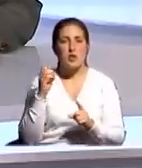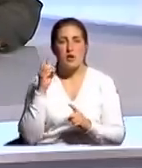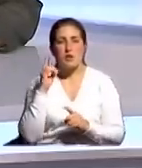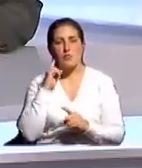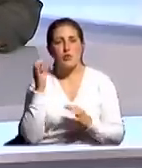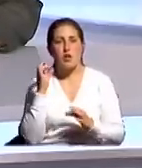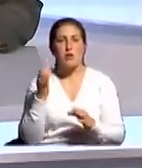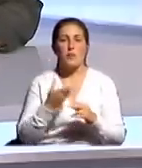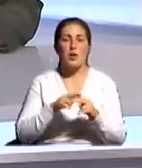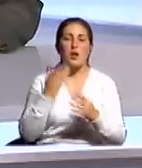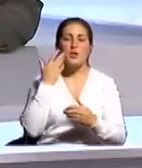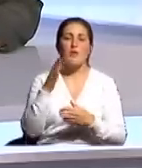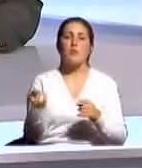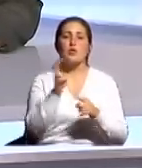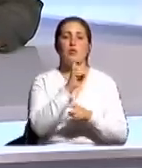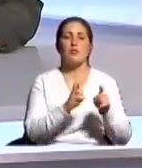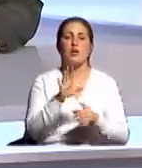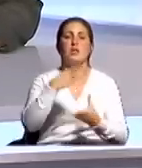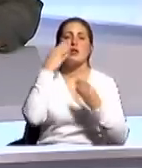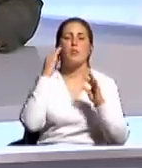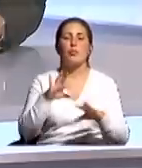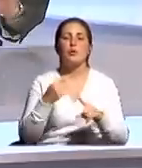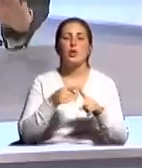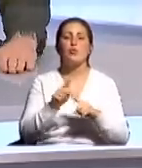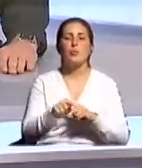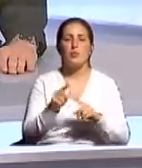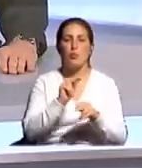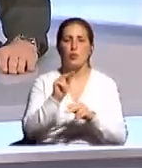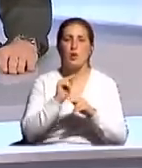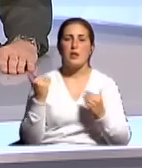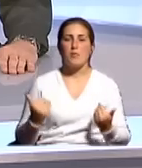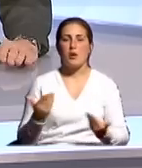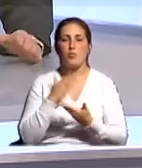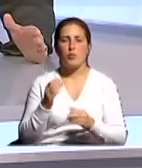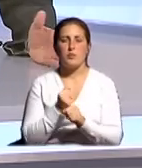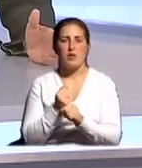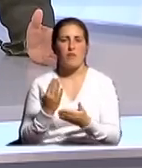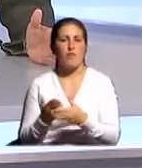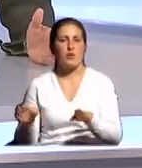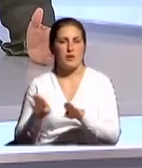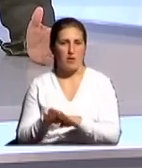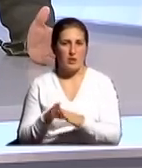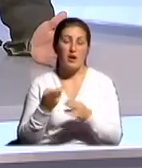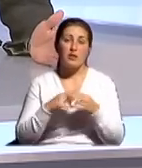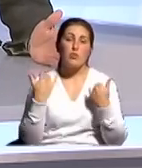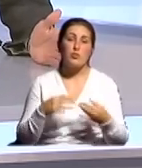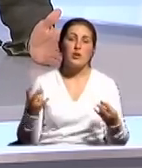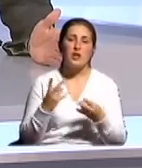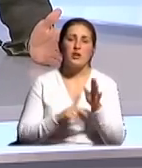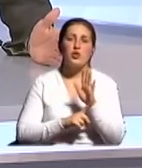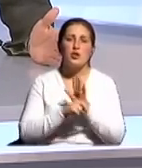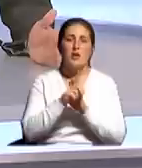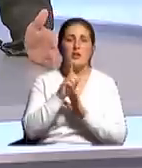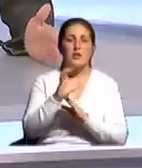когда вы пришли на производство, и вам говорят, забудь все, чему тебя учили, теперь мы будем делать вот так. Это надо начинать уже с разработки